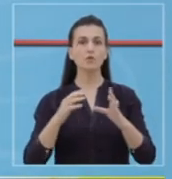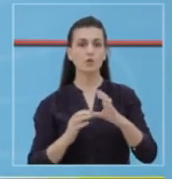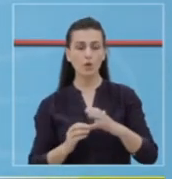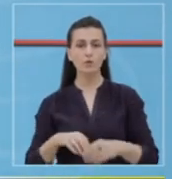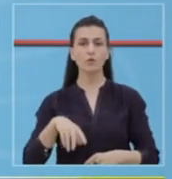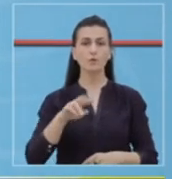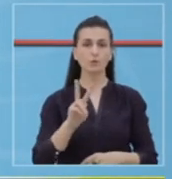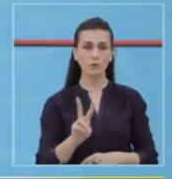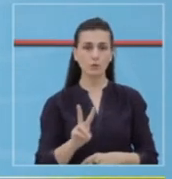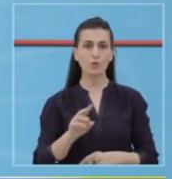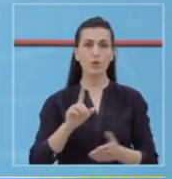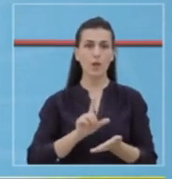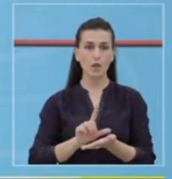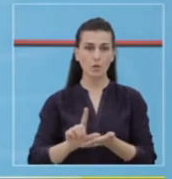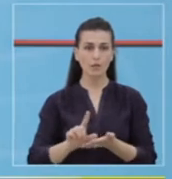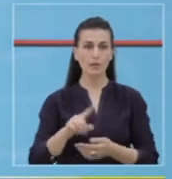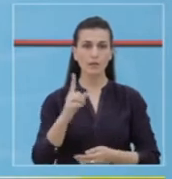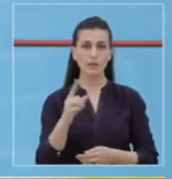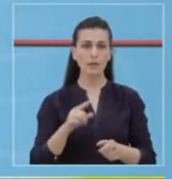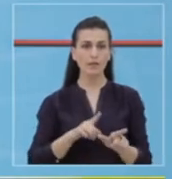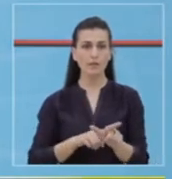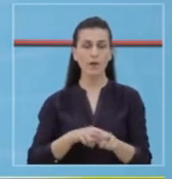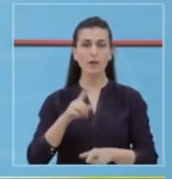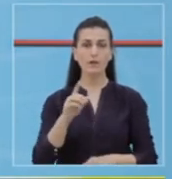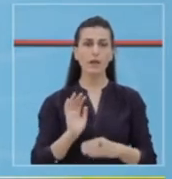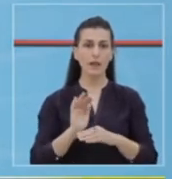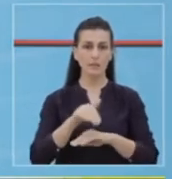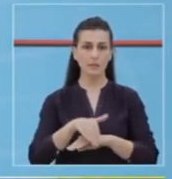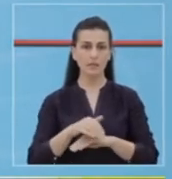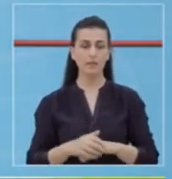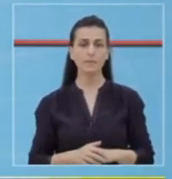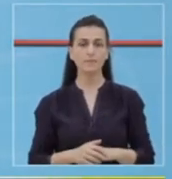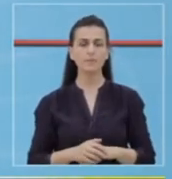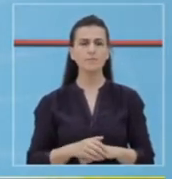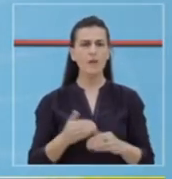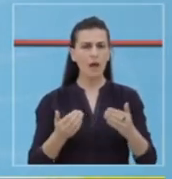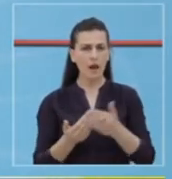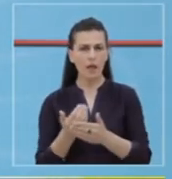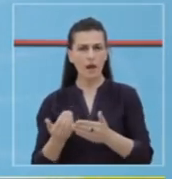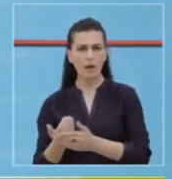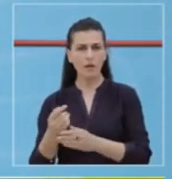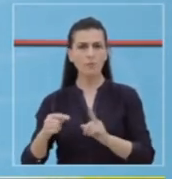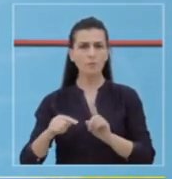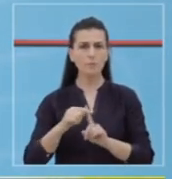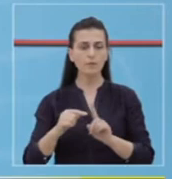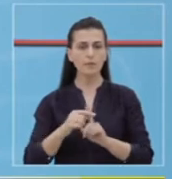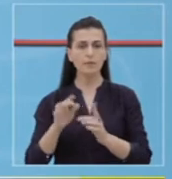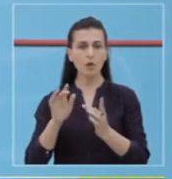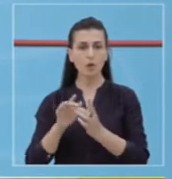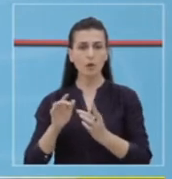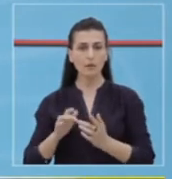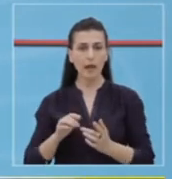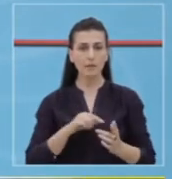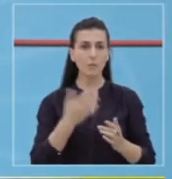Shkodur, 2 raste në Lushnje dhe 1 raste në Vlorë dhe në Elbasan. Raste të konfirmuar janë kontakte të rasteve